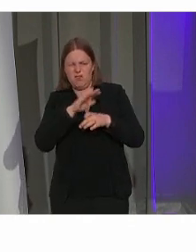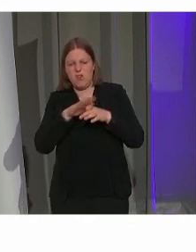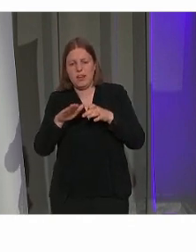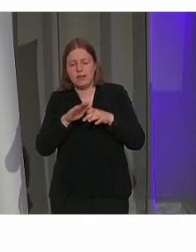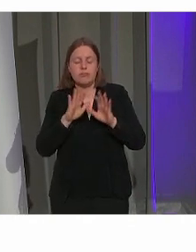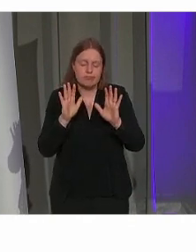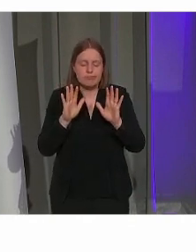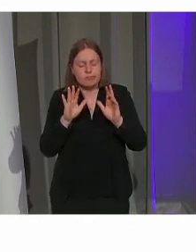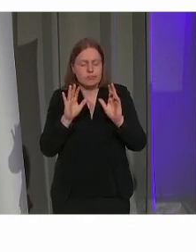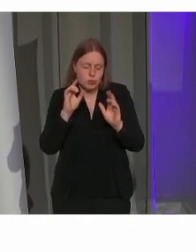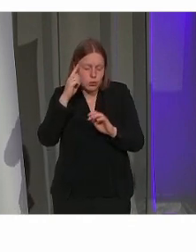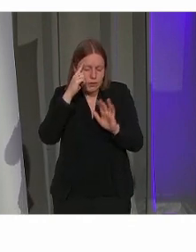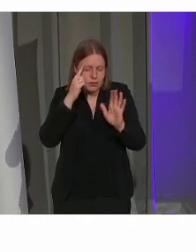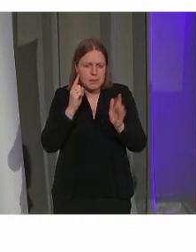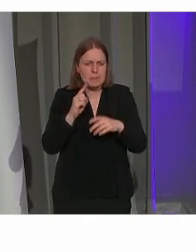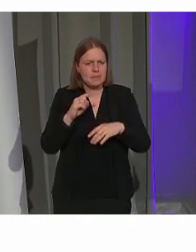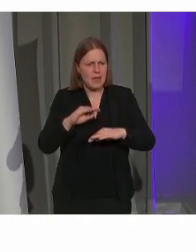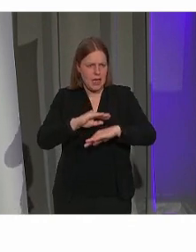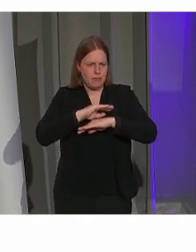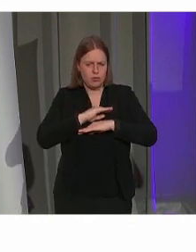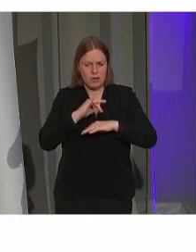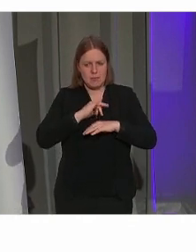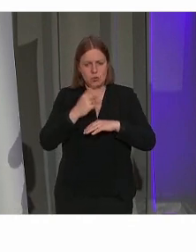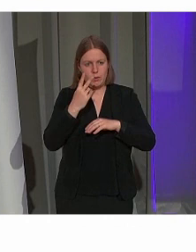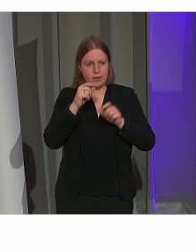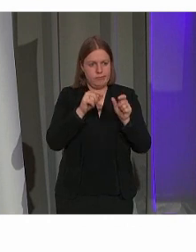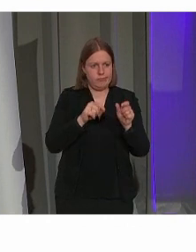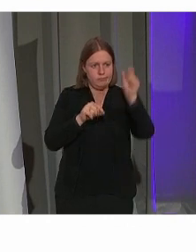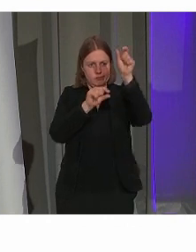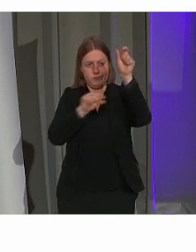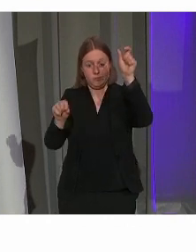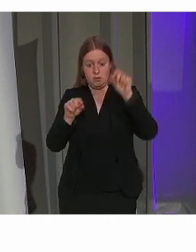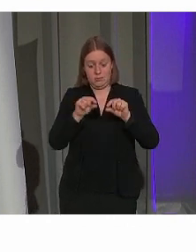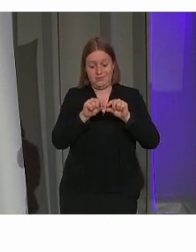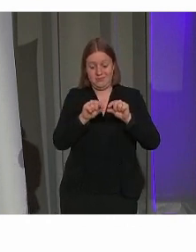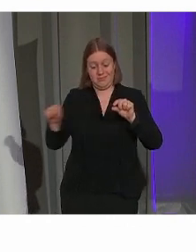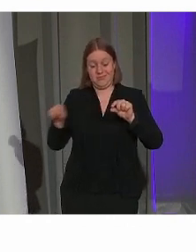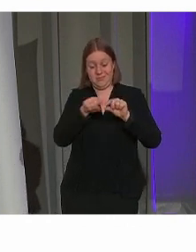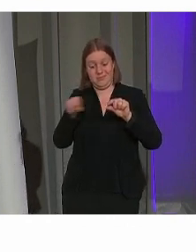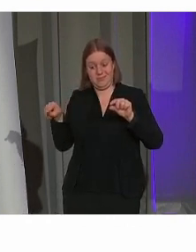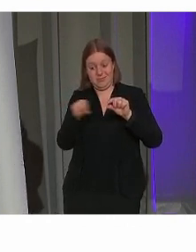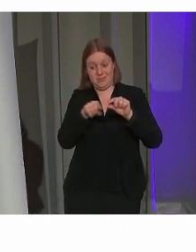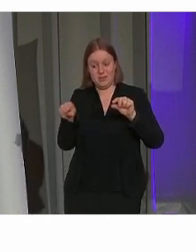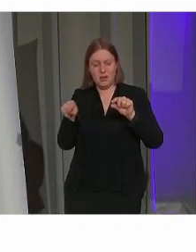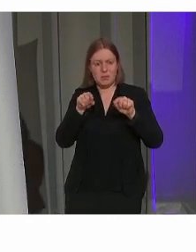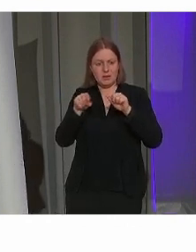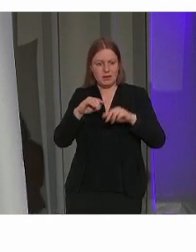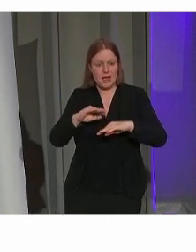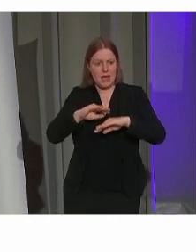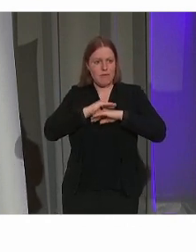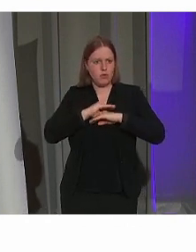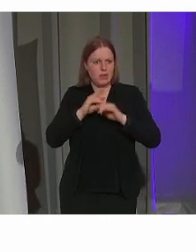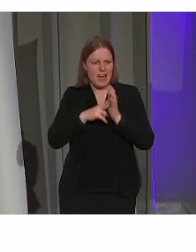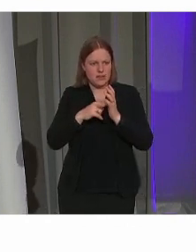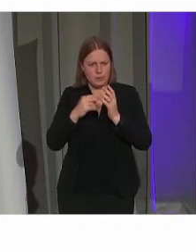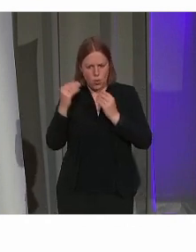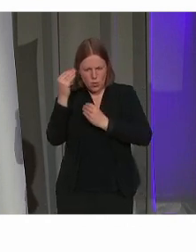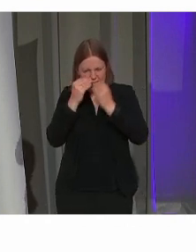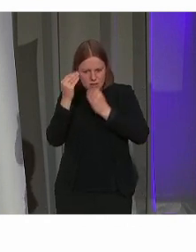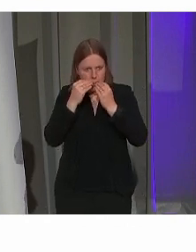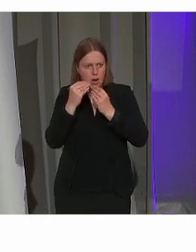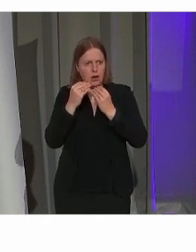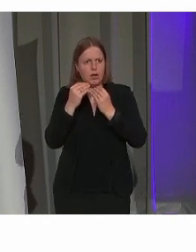Maar eigenlijk zien we erfgoed op twee assen. En de horizontale as hier op de grafiek is erfgoed als puur wetenschappelijk.